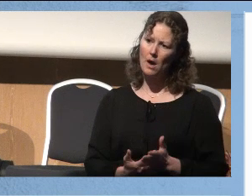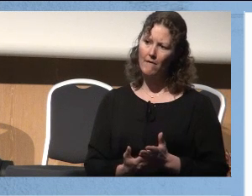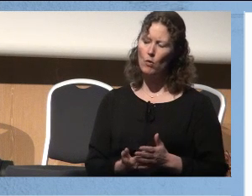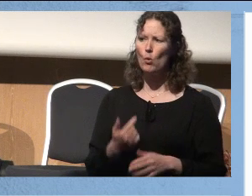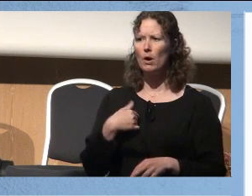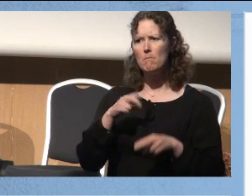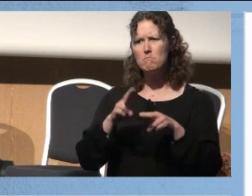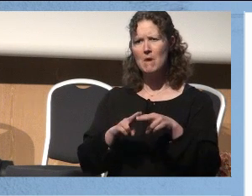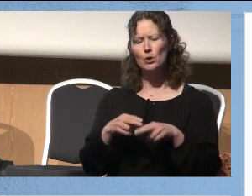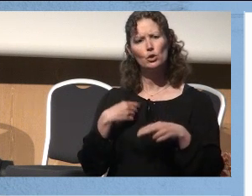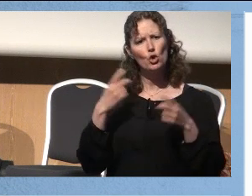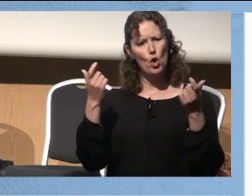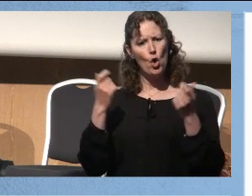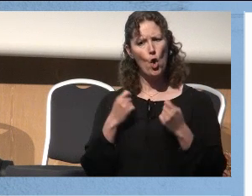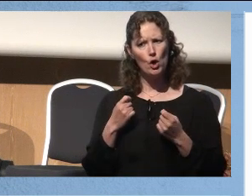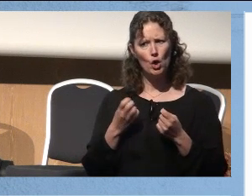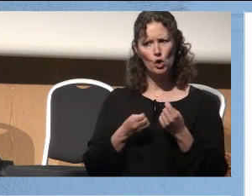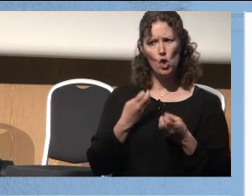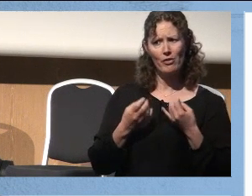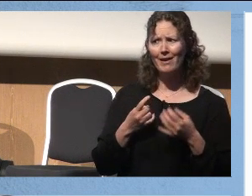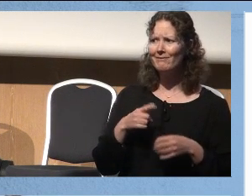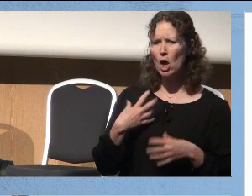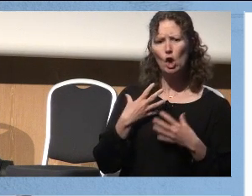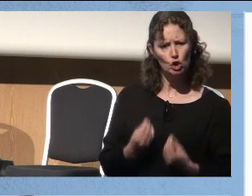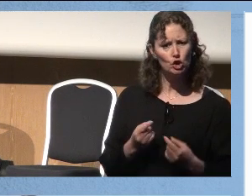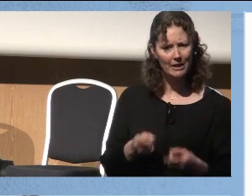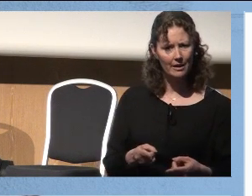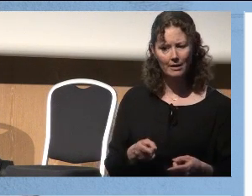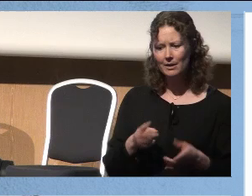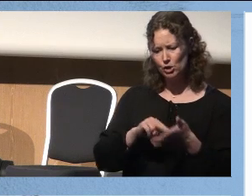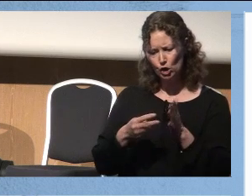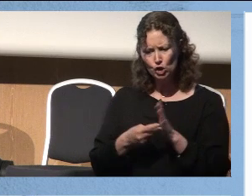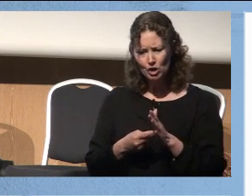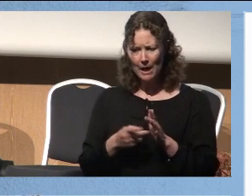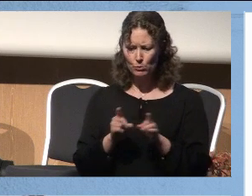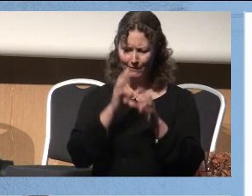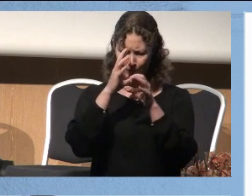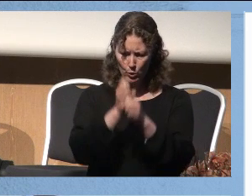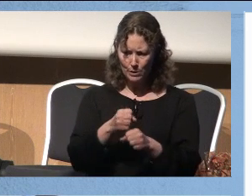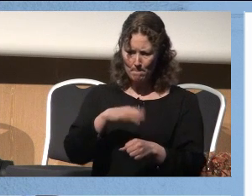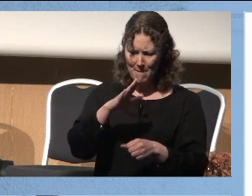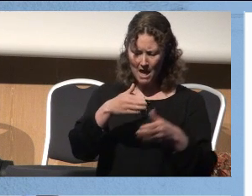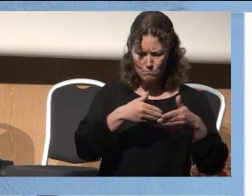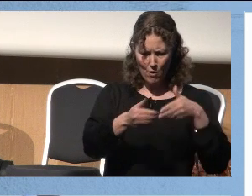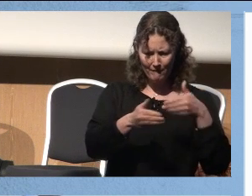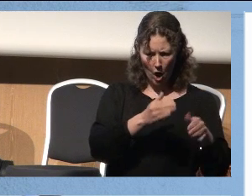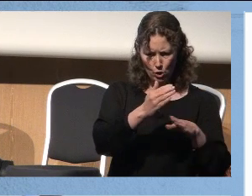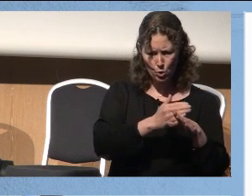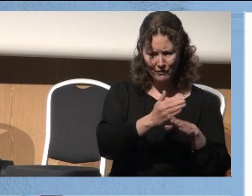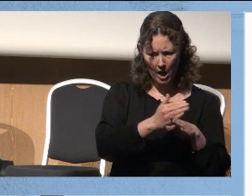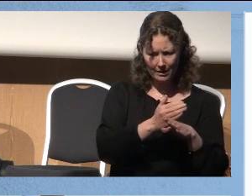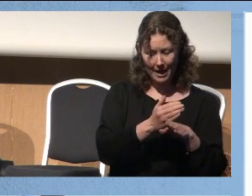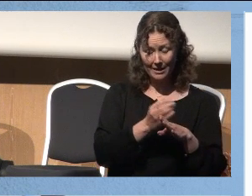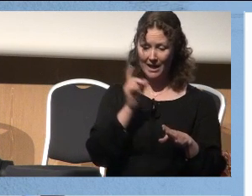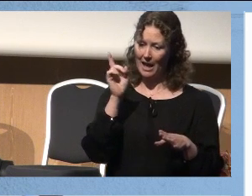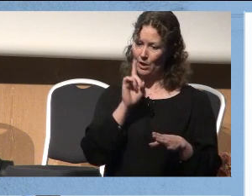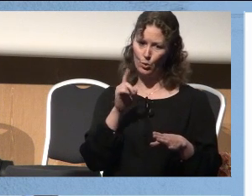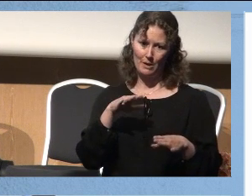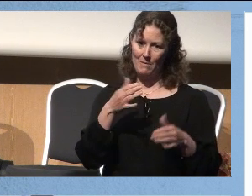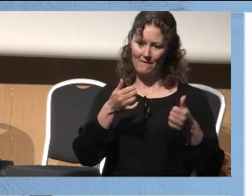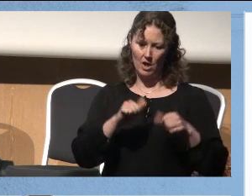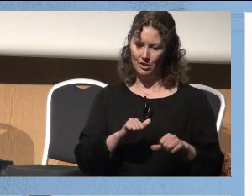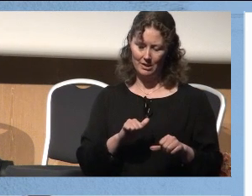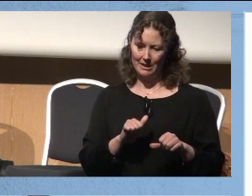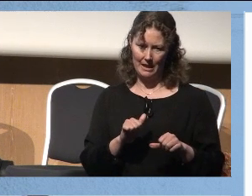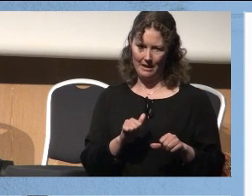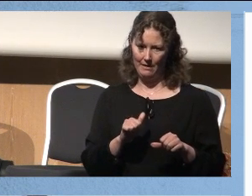merker jo, og jeg hører jo gløden, at dette har vi lyst til. Et system som fokuserer mer på fag og kvalitet, ja, det tror jeg ikke det er vanskelig å be